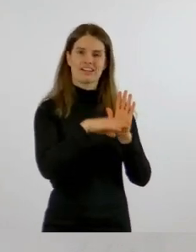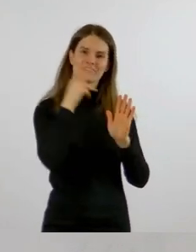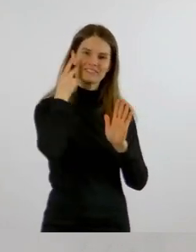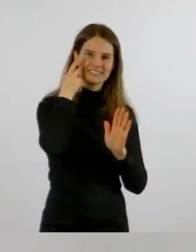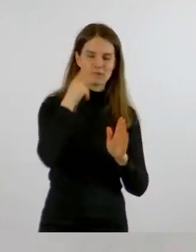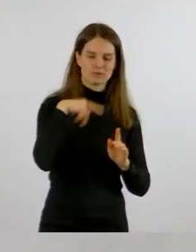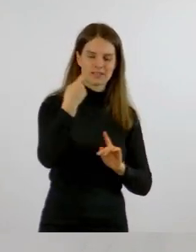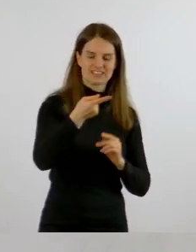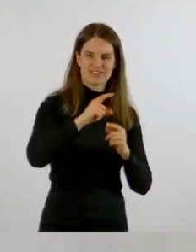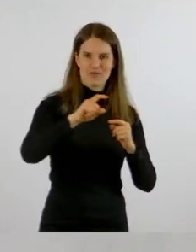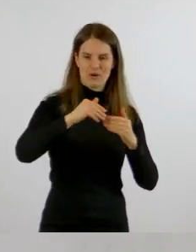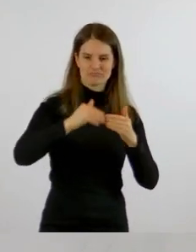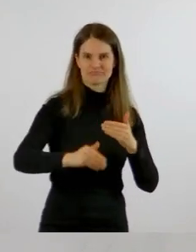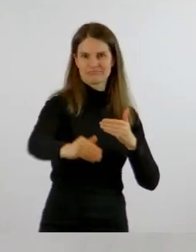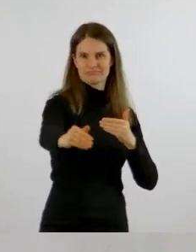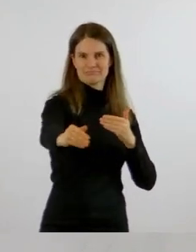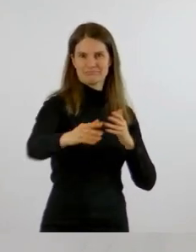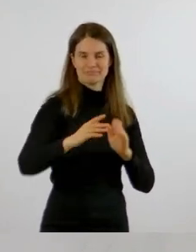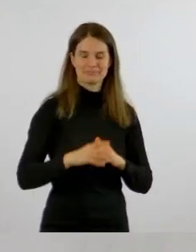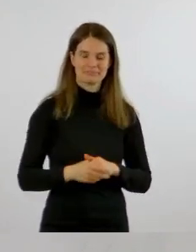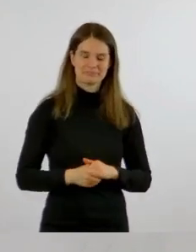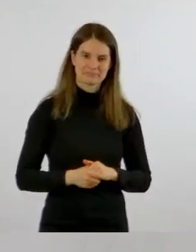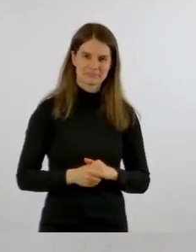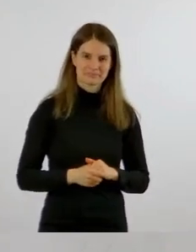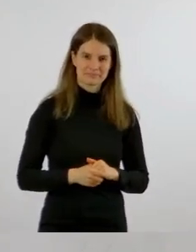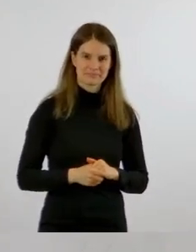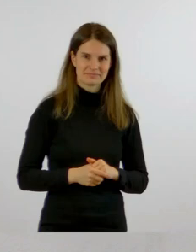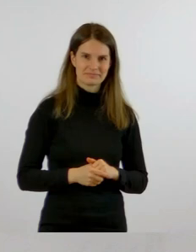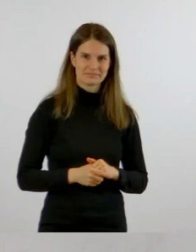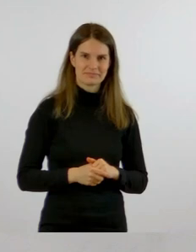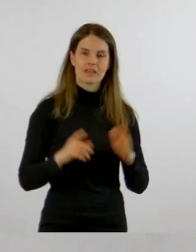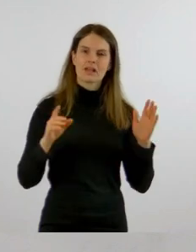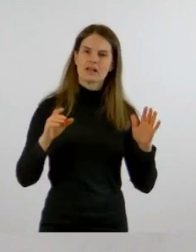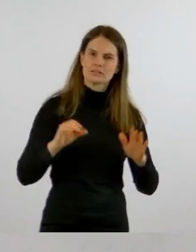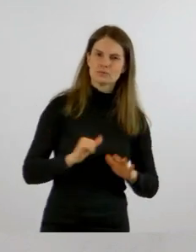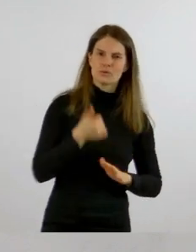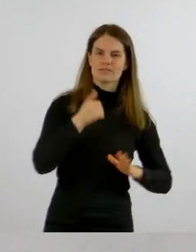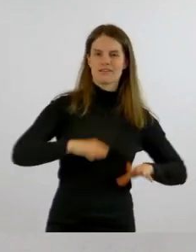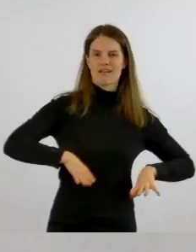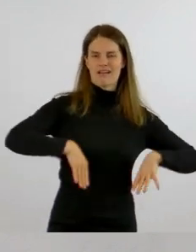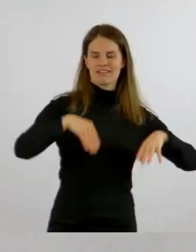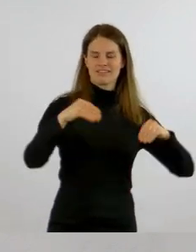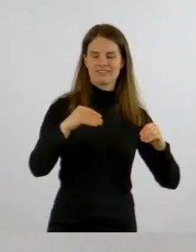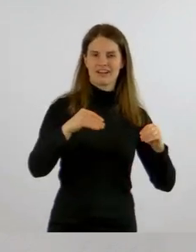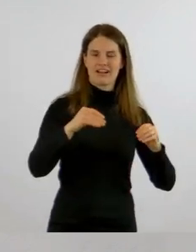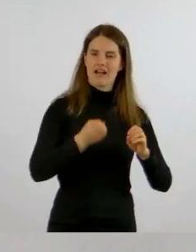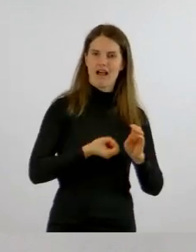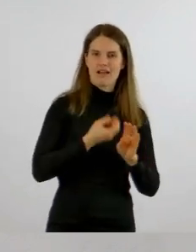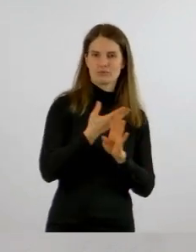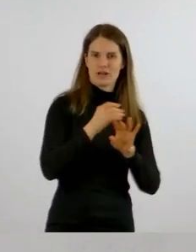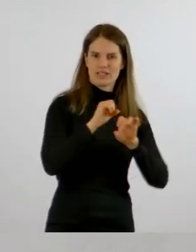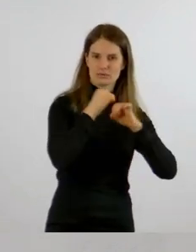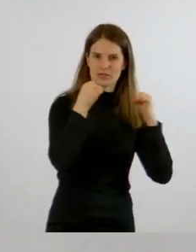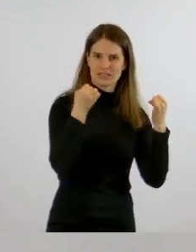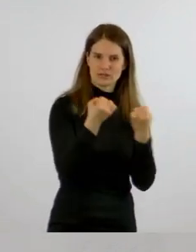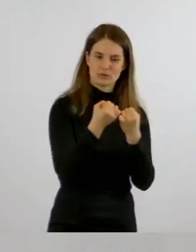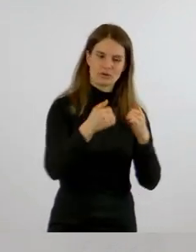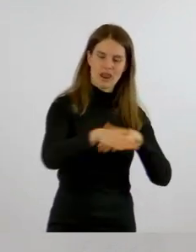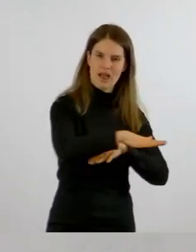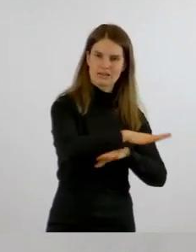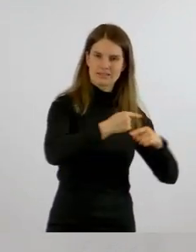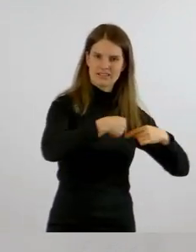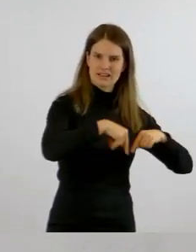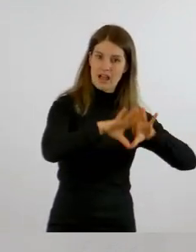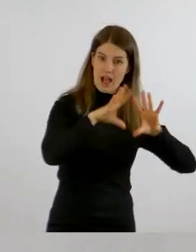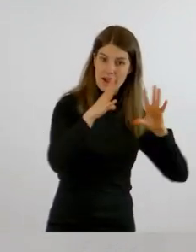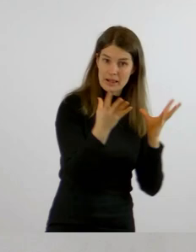Einschätzung der aktuellen Infektionslage im Landkreis erst durch mich und dann vertieft durch